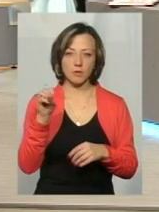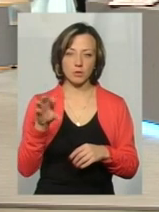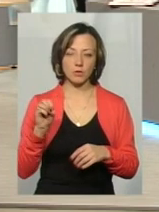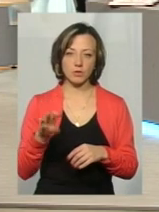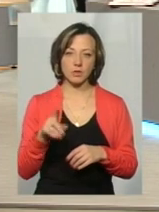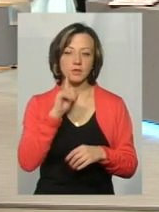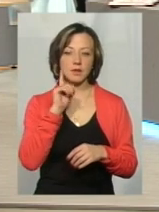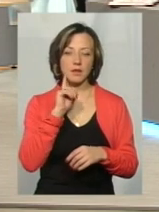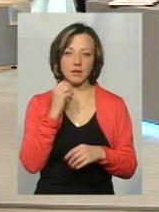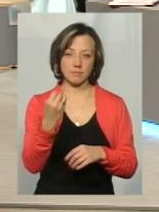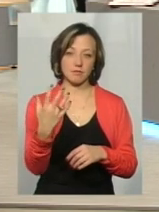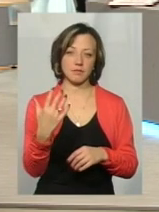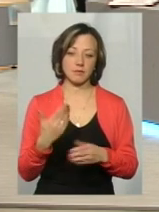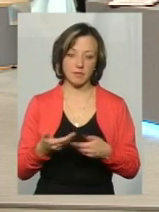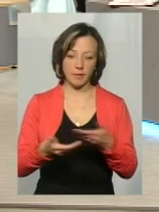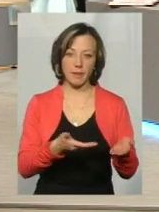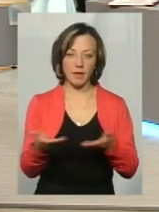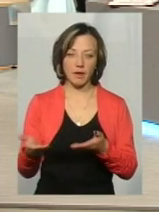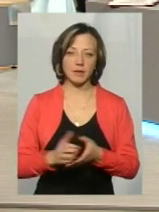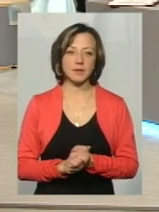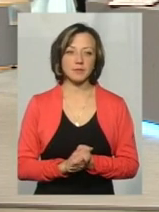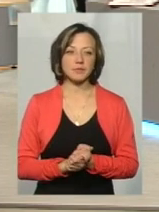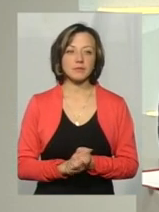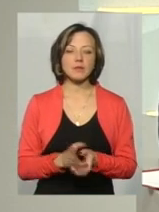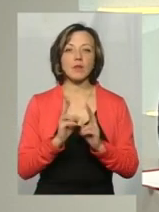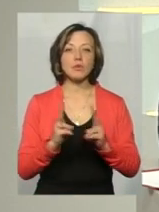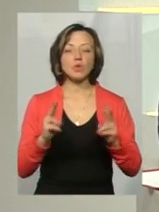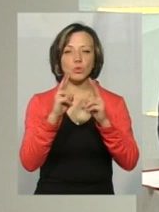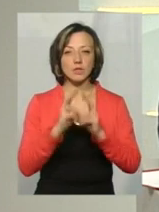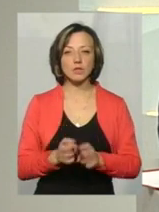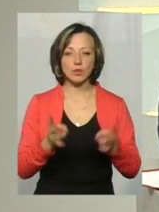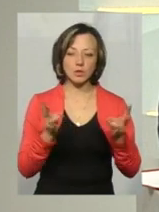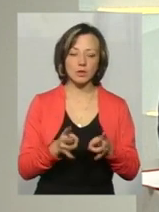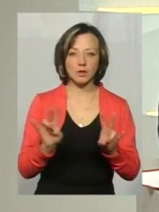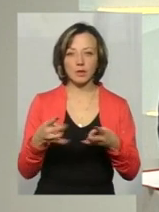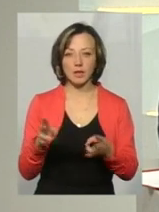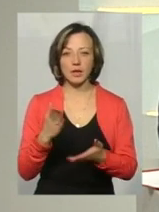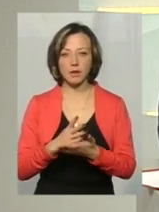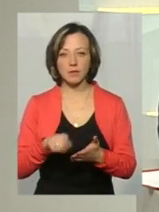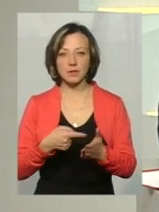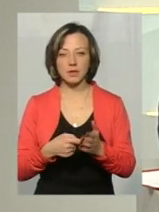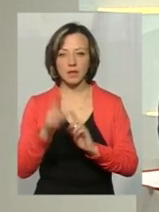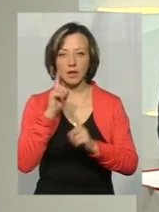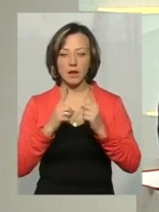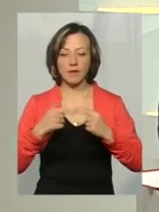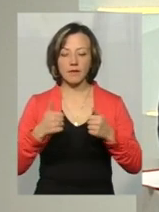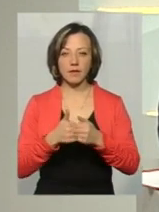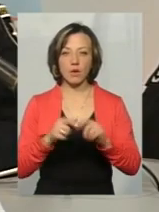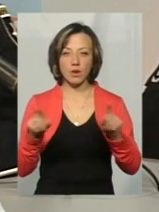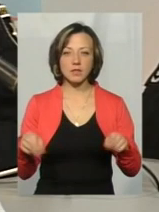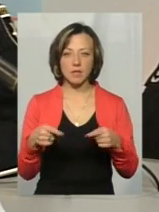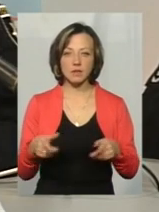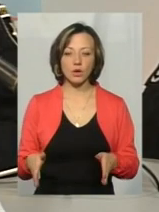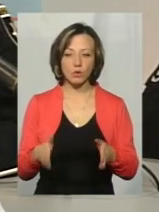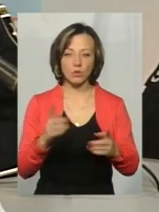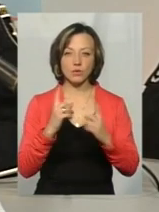йому зелене світло. А хто досліджує доцільність? Ну, є в міській раді відділ організації дорожнього руху, вони